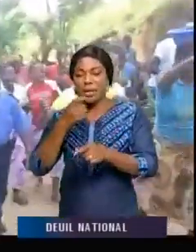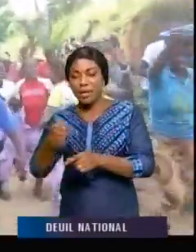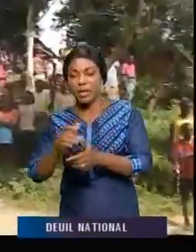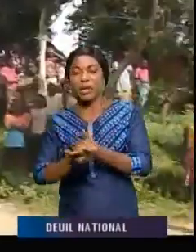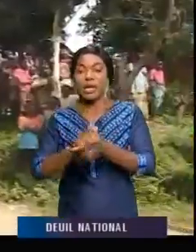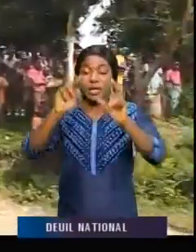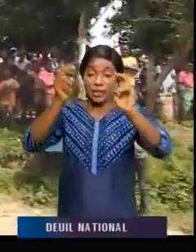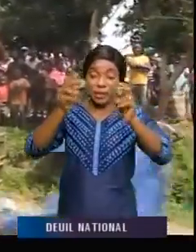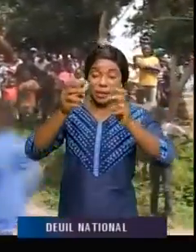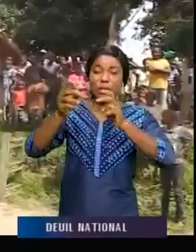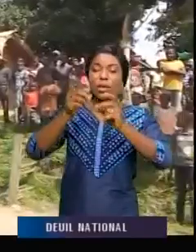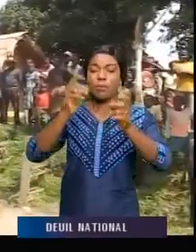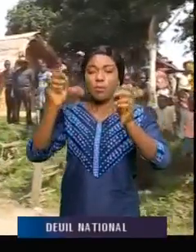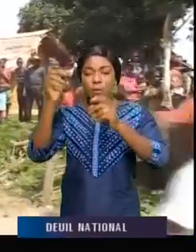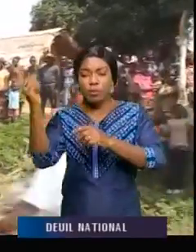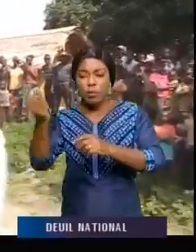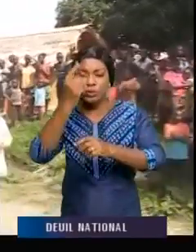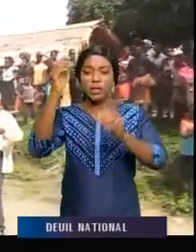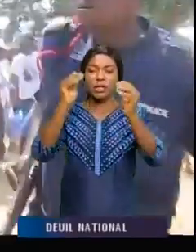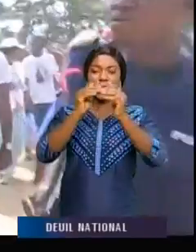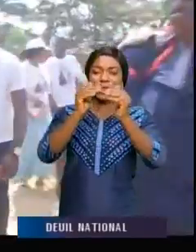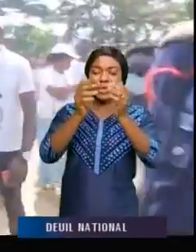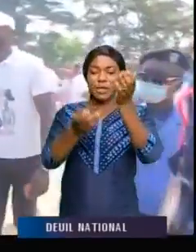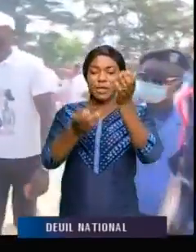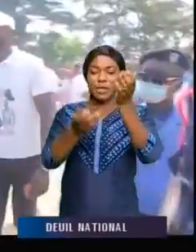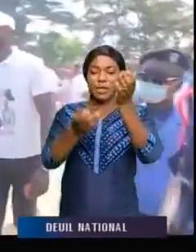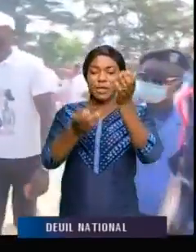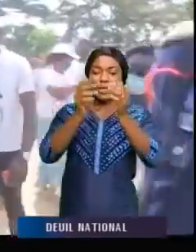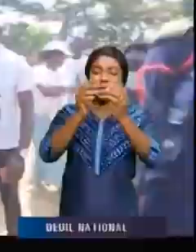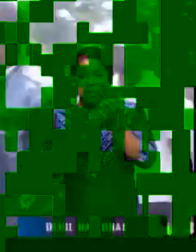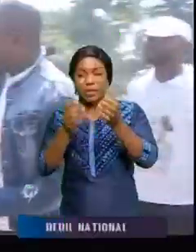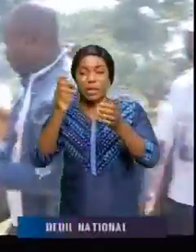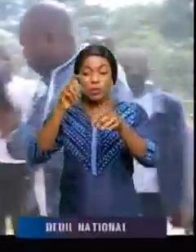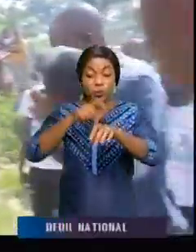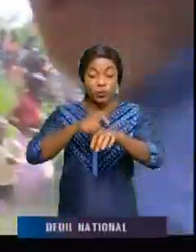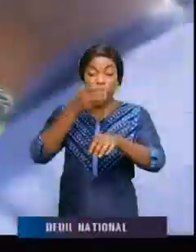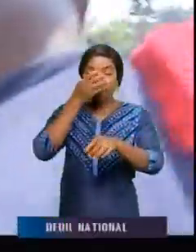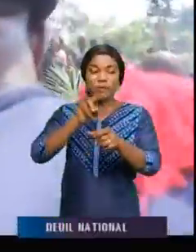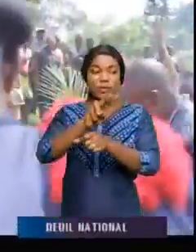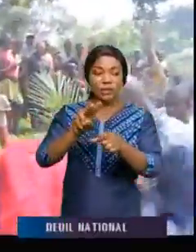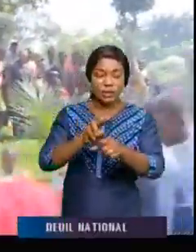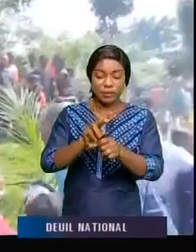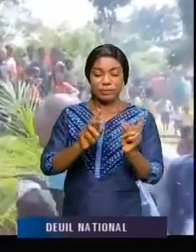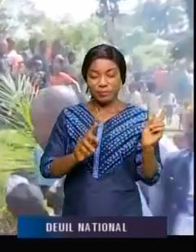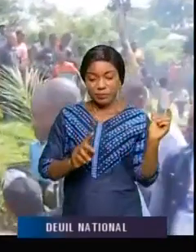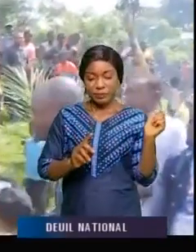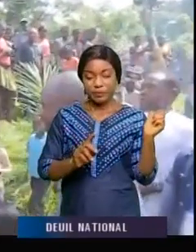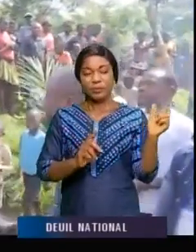un monde égalitaire et numérique à l'ère de la Covid-19. Nous sommes venus fêter avec le maman.